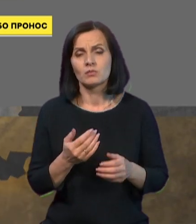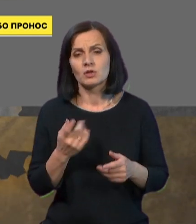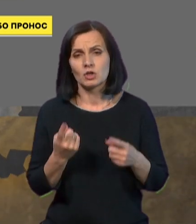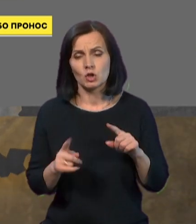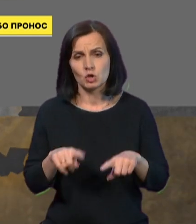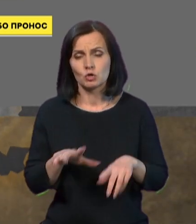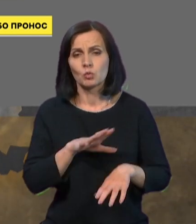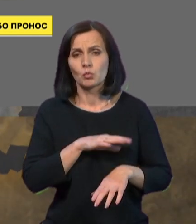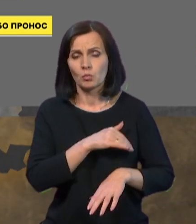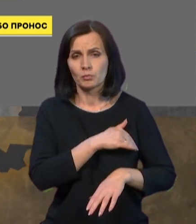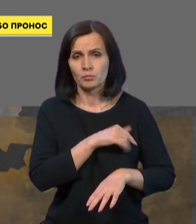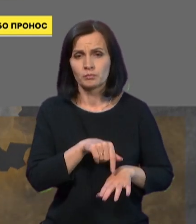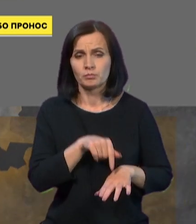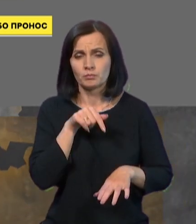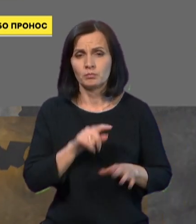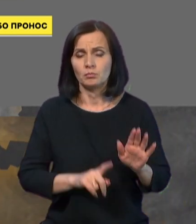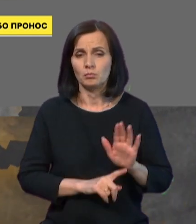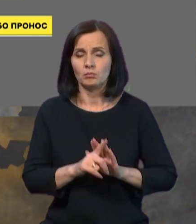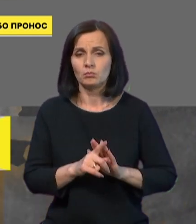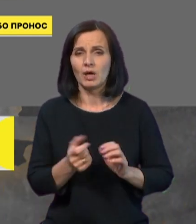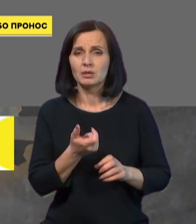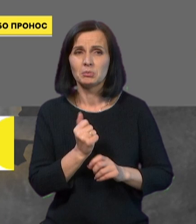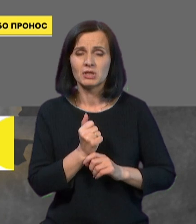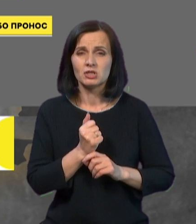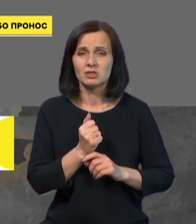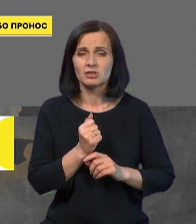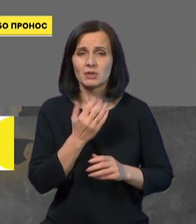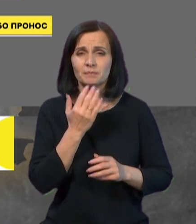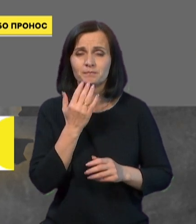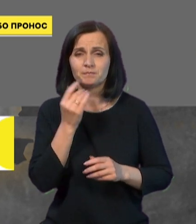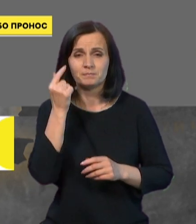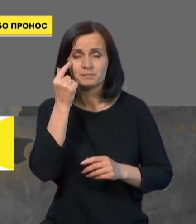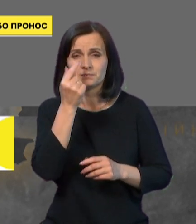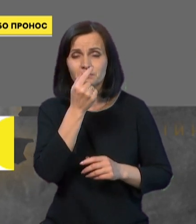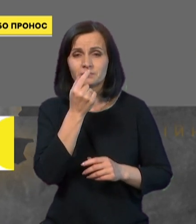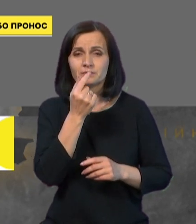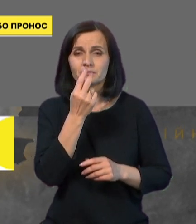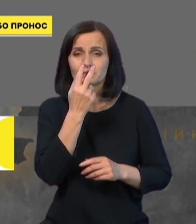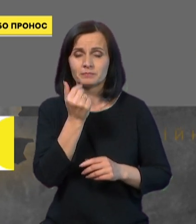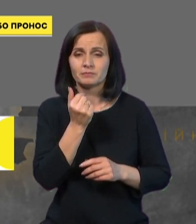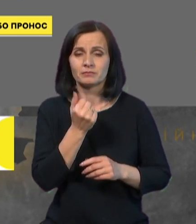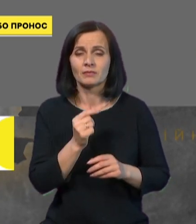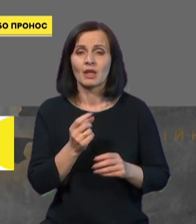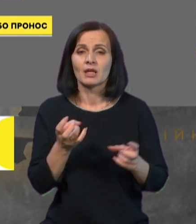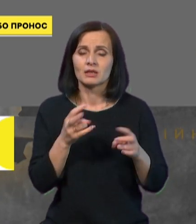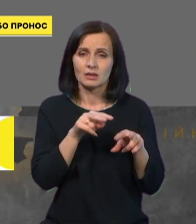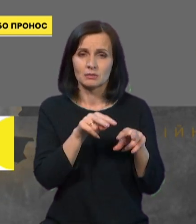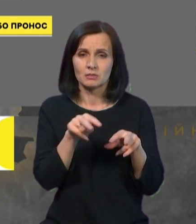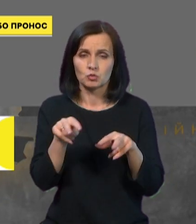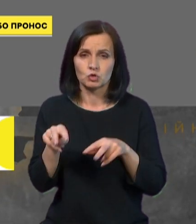реакція і починається більш з кон'юнктивіту і з реніту. Але потрібно спостерігати,